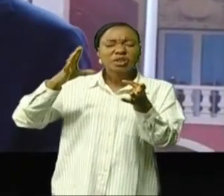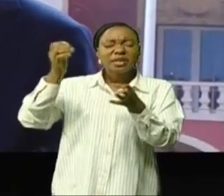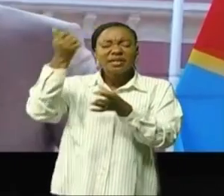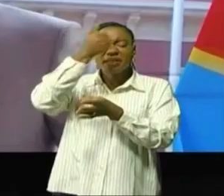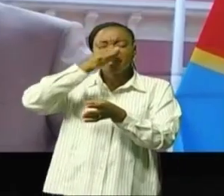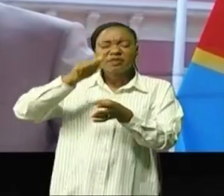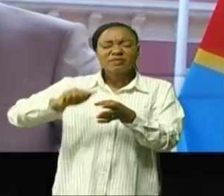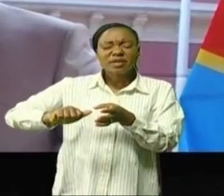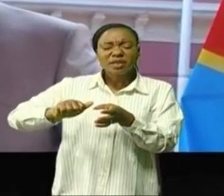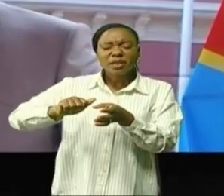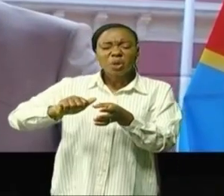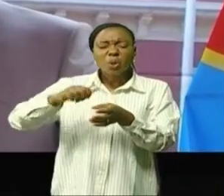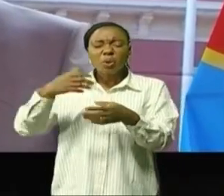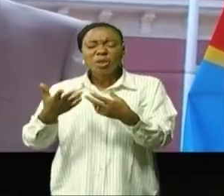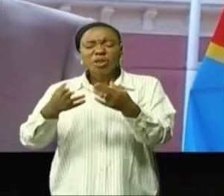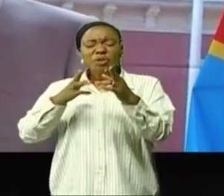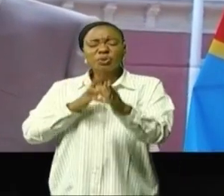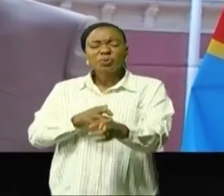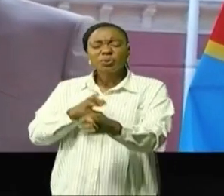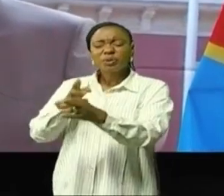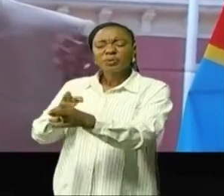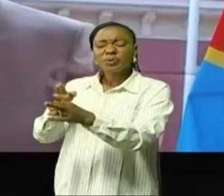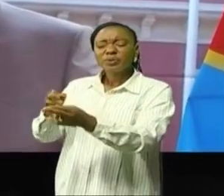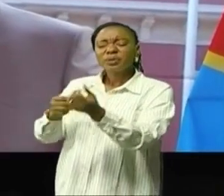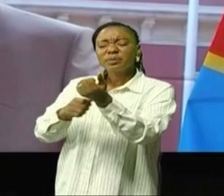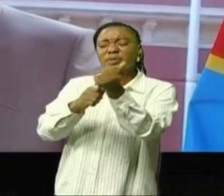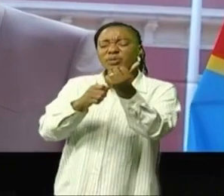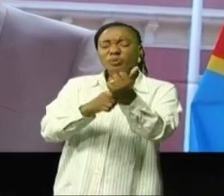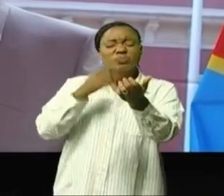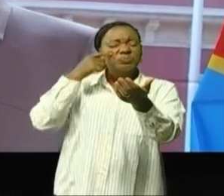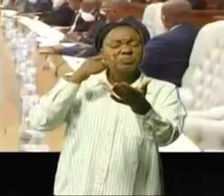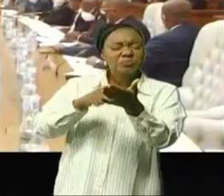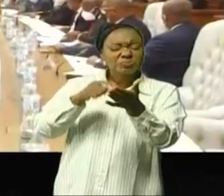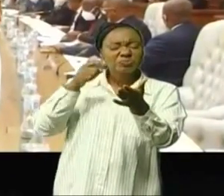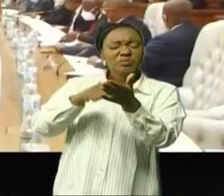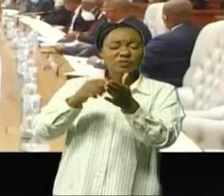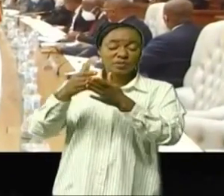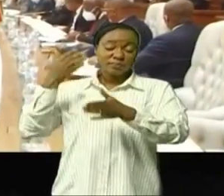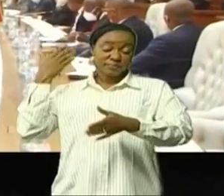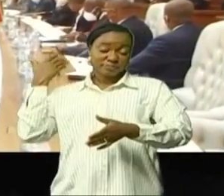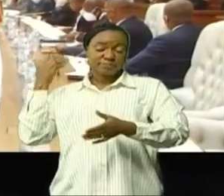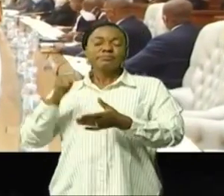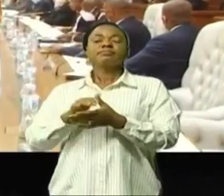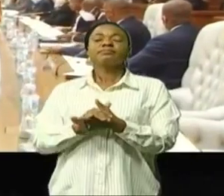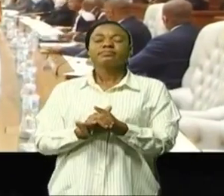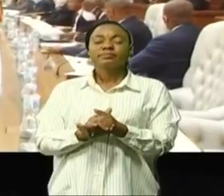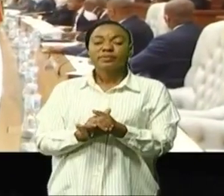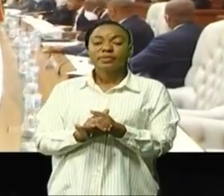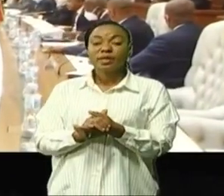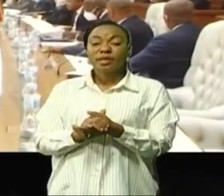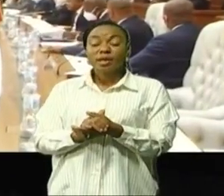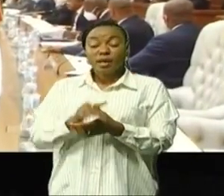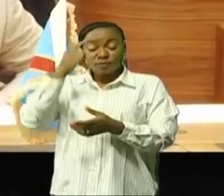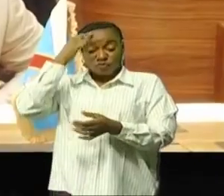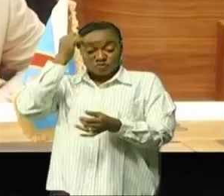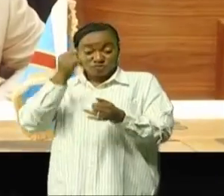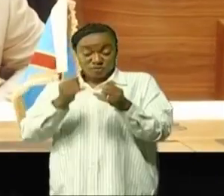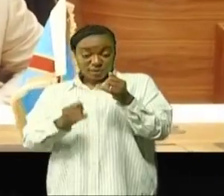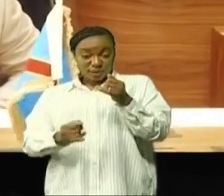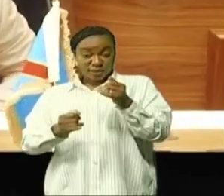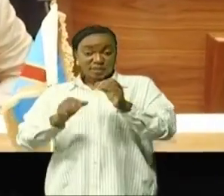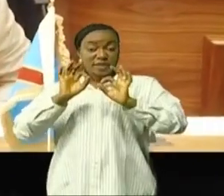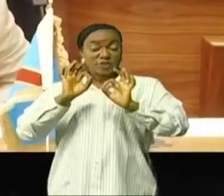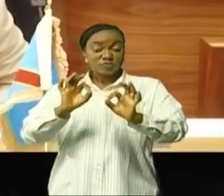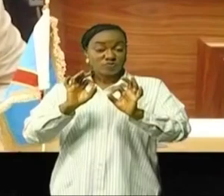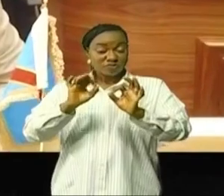verser dans des tensions inutiles comme on a pu l'observer dans le passé. À court terme, la nouvelle